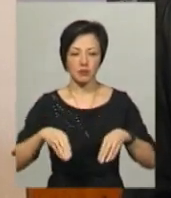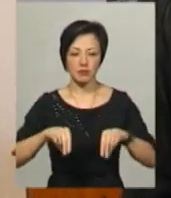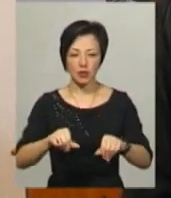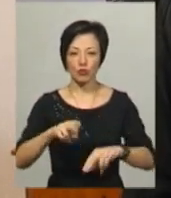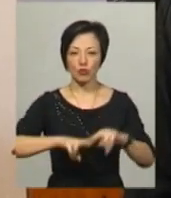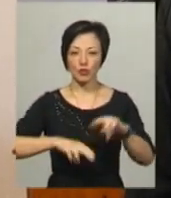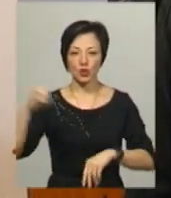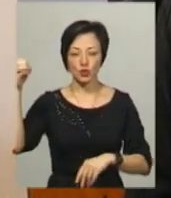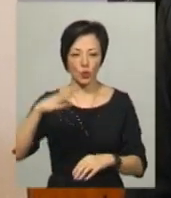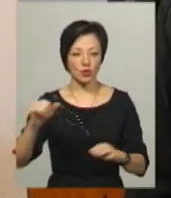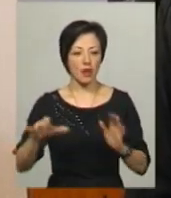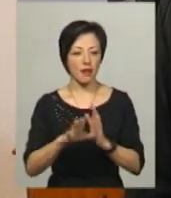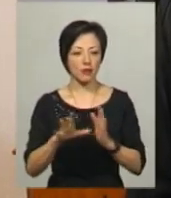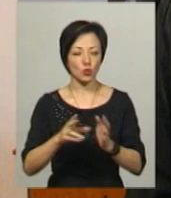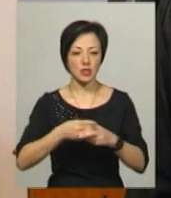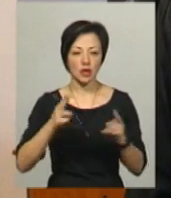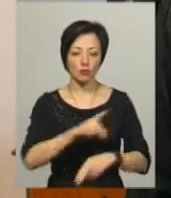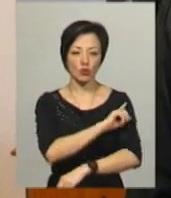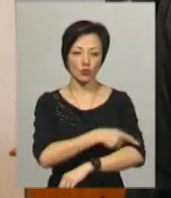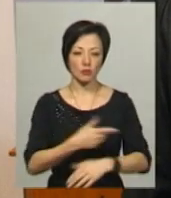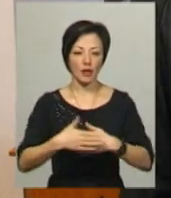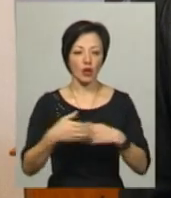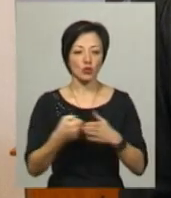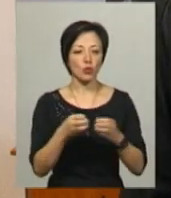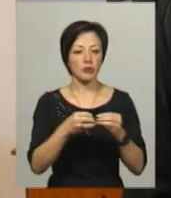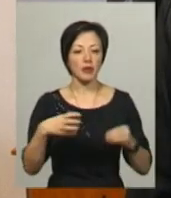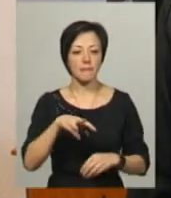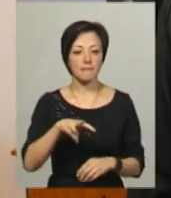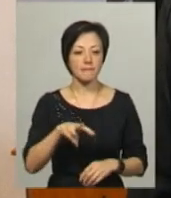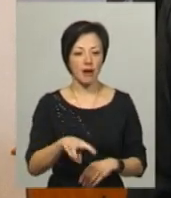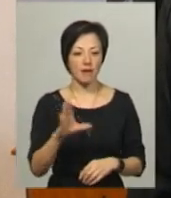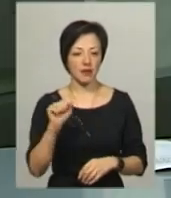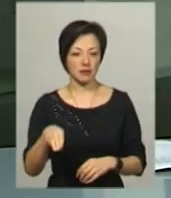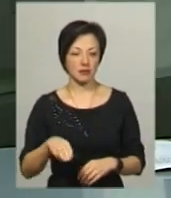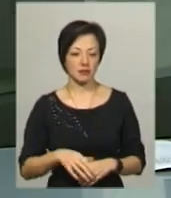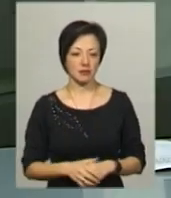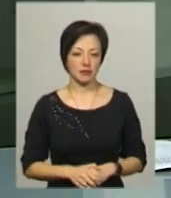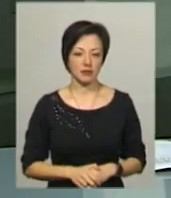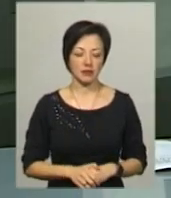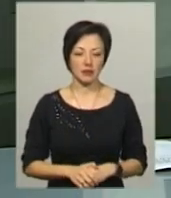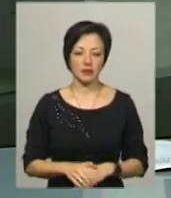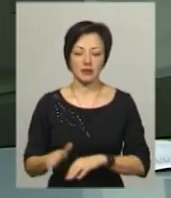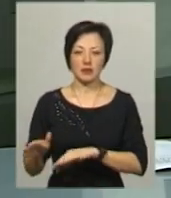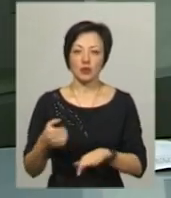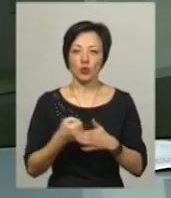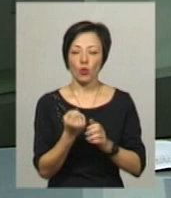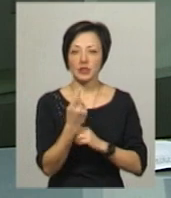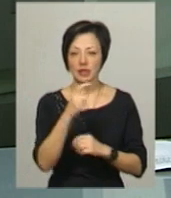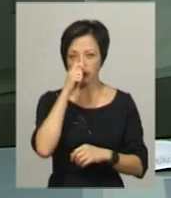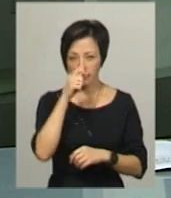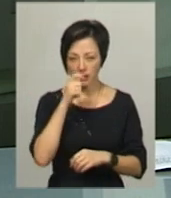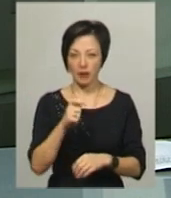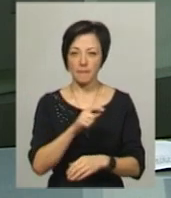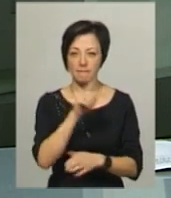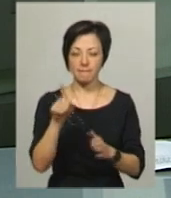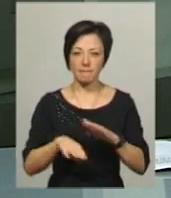побудувати там сонячну електростанцію. Потужністю приблизно до 15 мегават. До 11 квітня перебуватиме